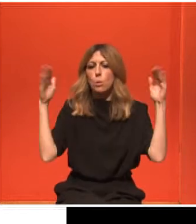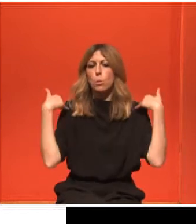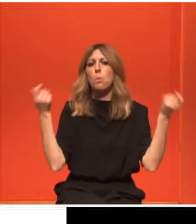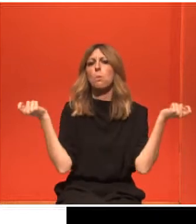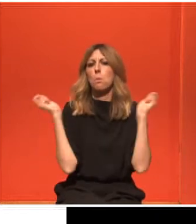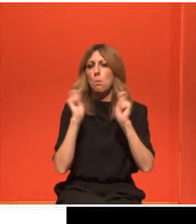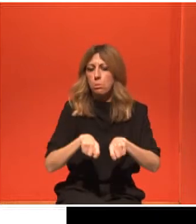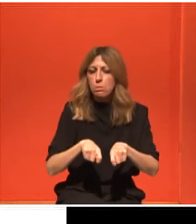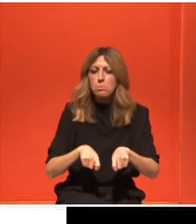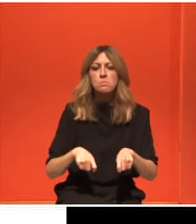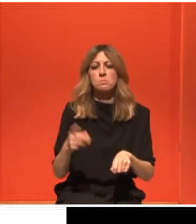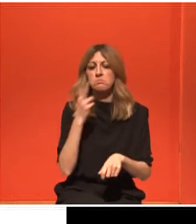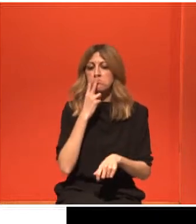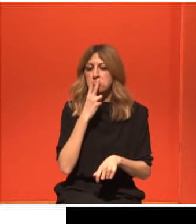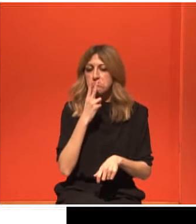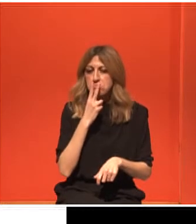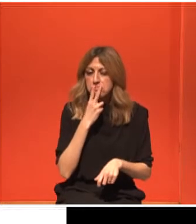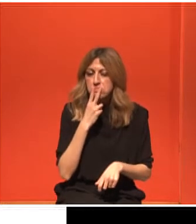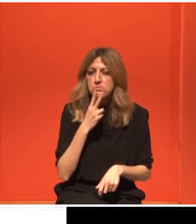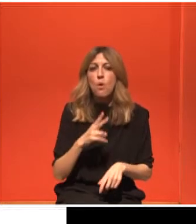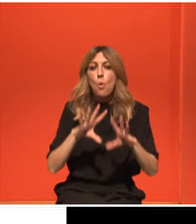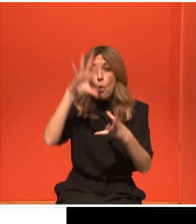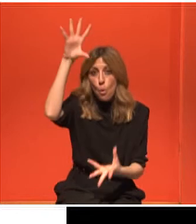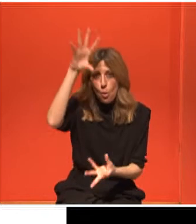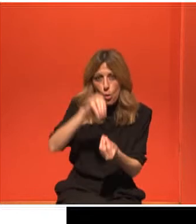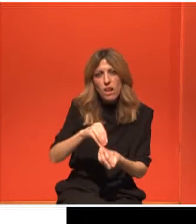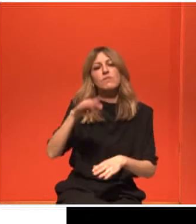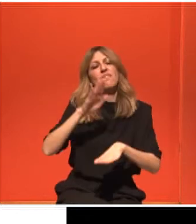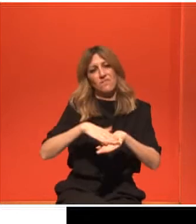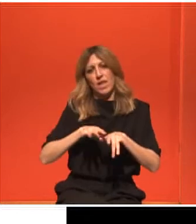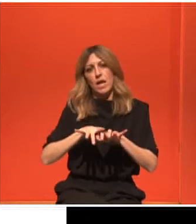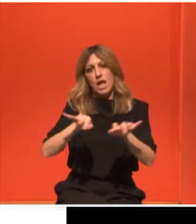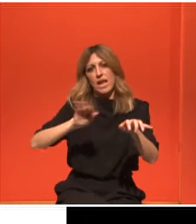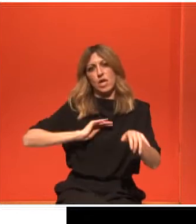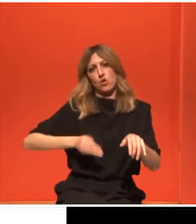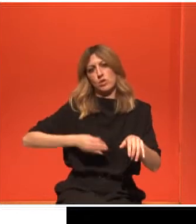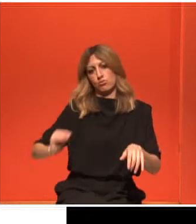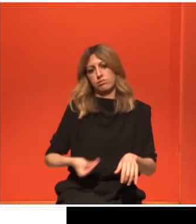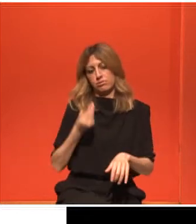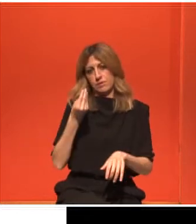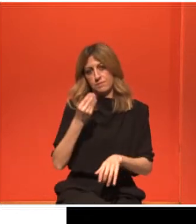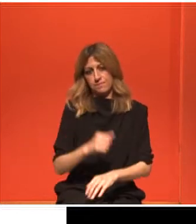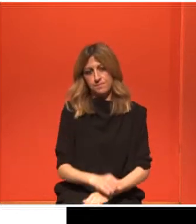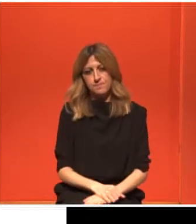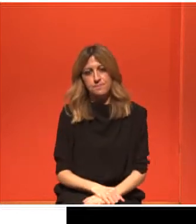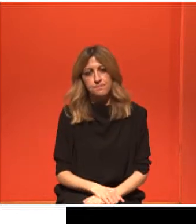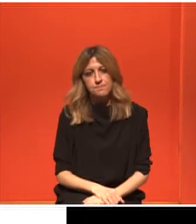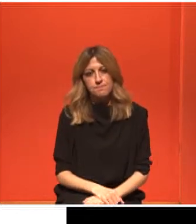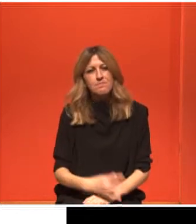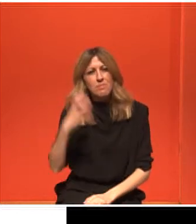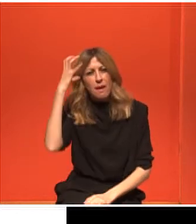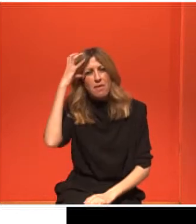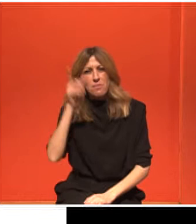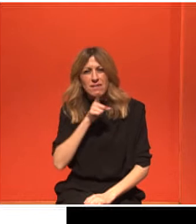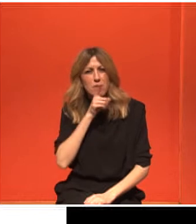είναι γνωστοί κλασσικοί παράγοντες κινδύνου για να αναπτυχθεί καρκίνος του μαστού. Από αυτούς τους παράγοντες τώρα μέσα, αν θυμάστε τη λίστα,